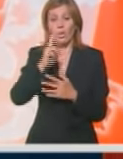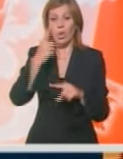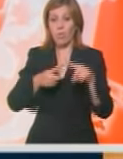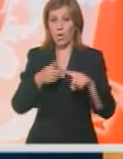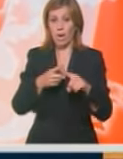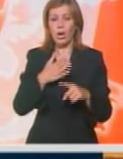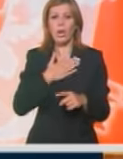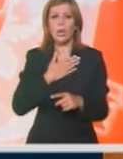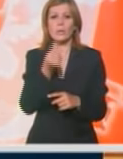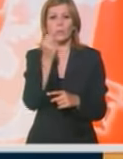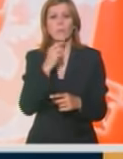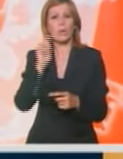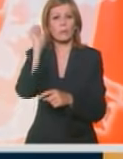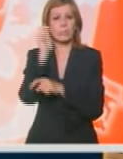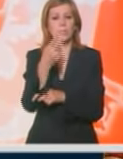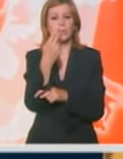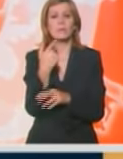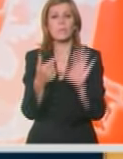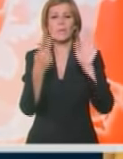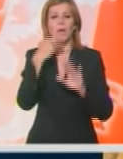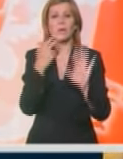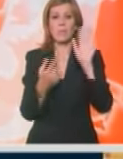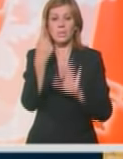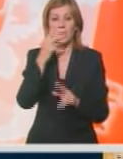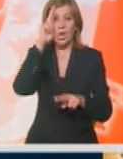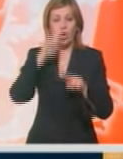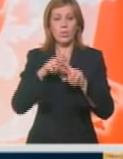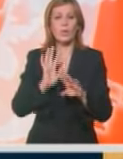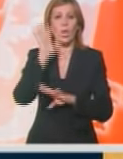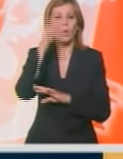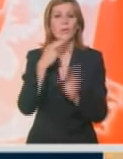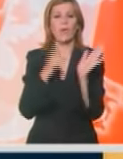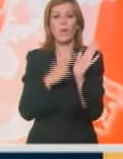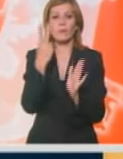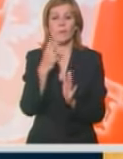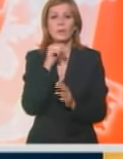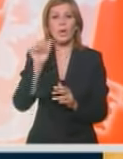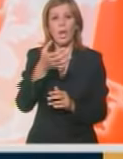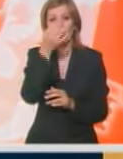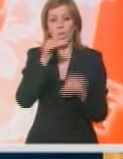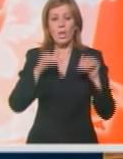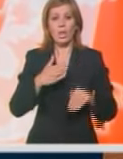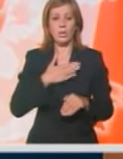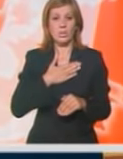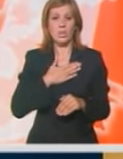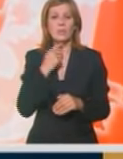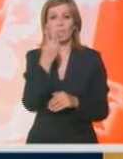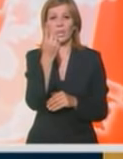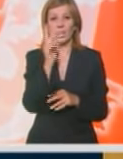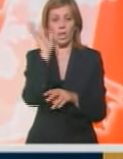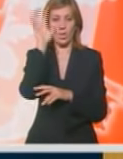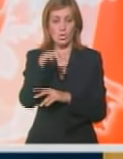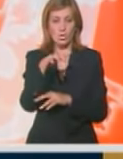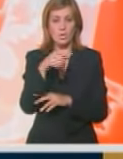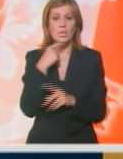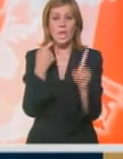Srbije preokretom stigla do triumfa 82-81. Odlučujuće pojene postigao je Novica Veličković, na efikasni igrač u našem timu sa 21 pojenom.